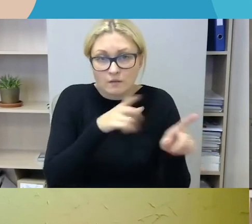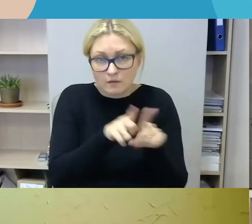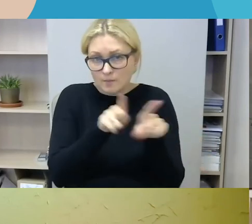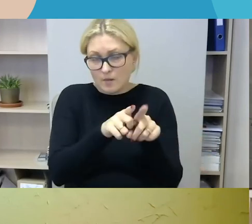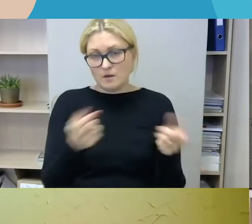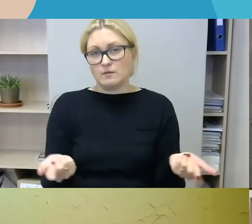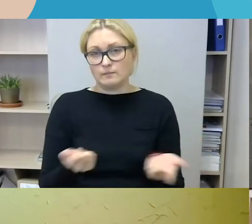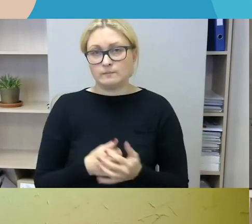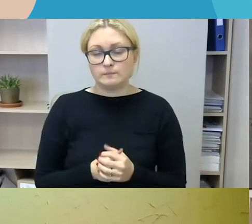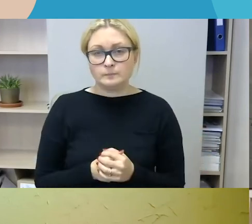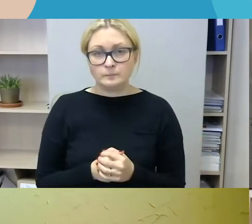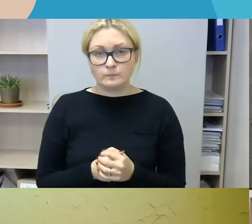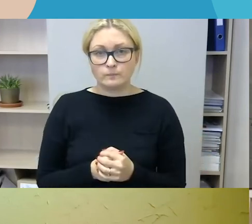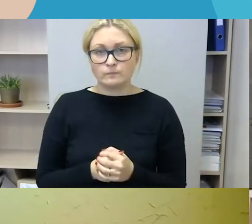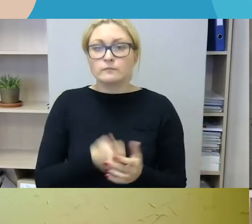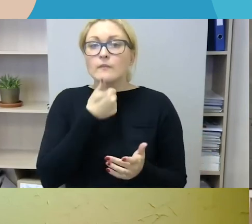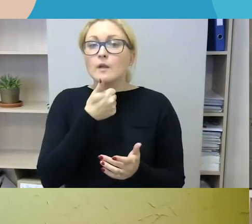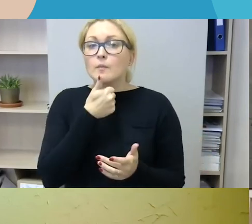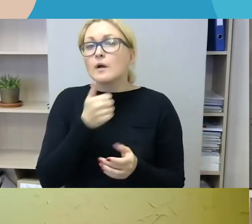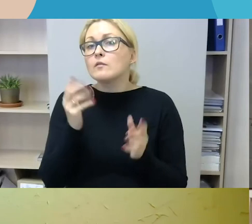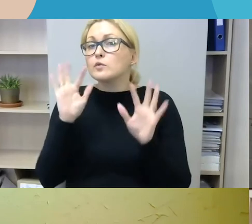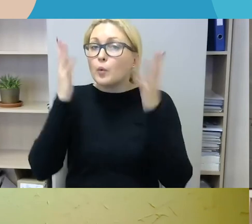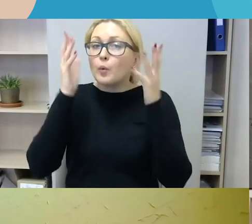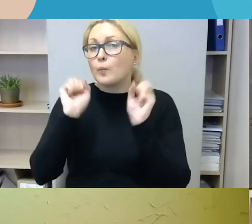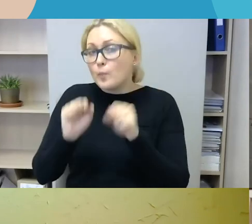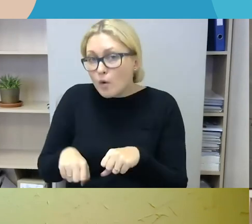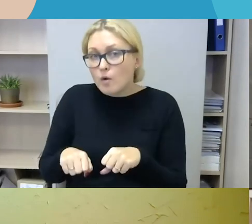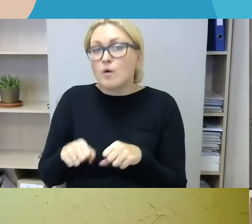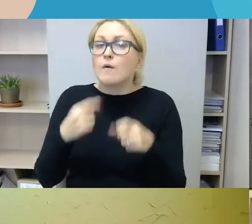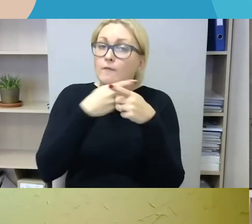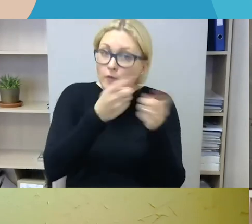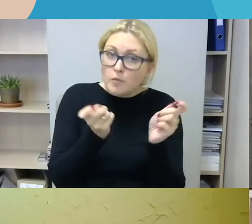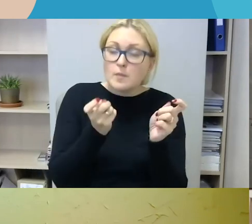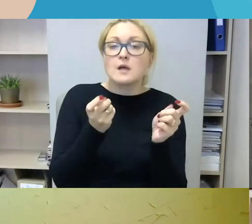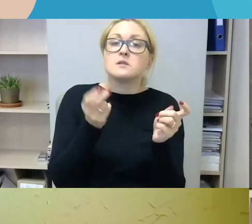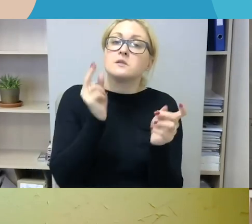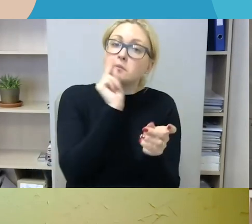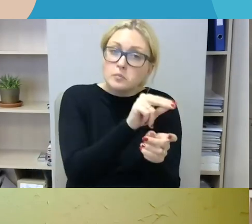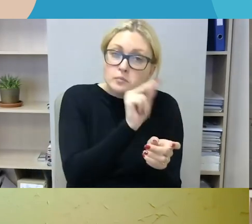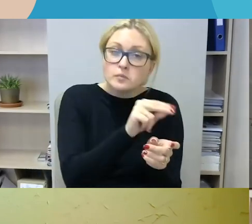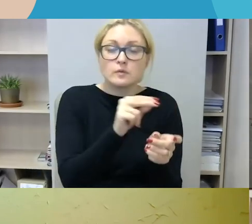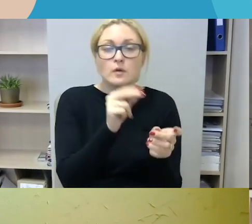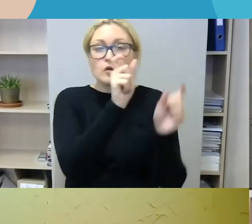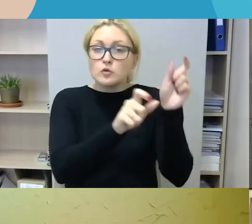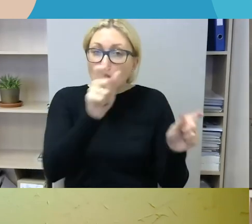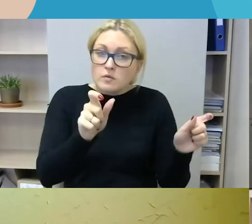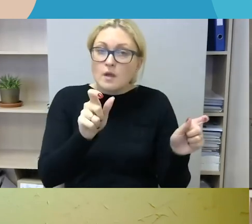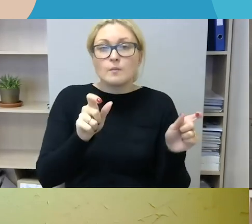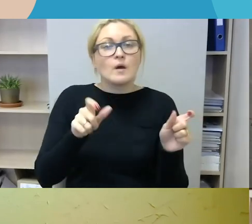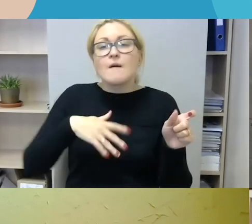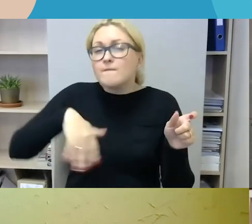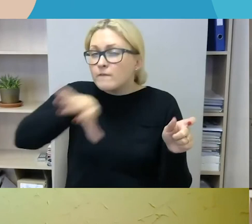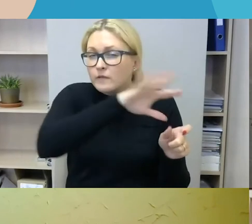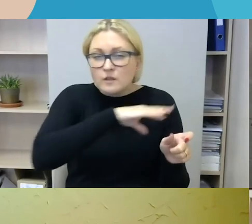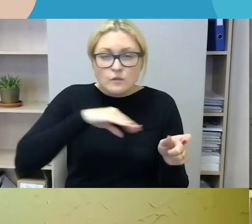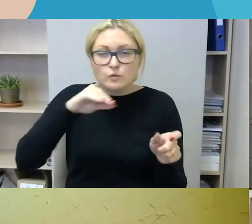aišku, kad jeigu ir turėtų galimybę netgi informuoti, aš nebejoju, kad nepajėktų visų tinkamai,